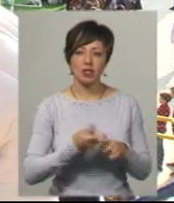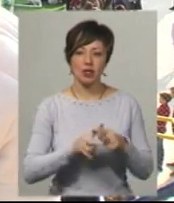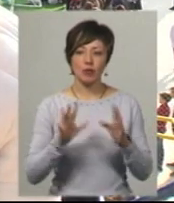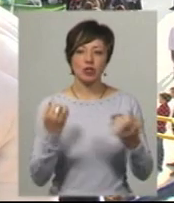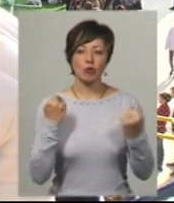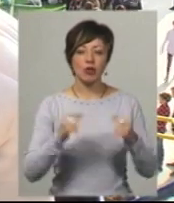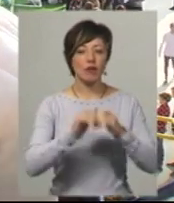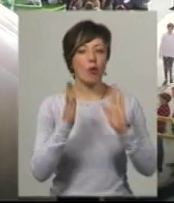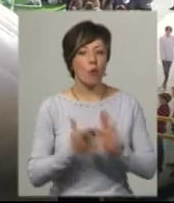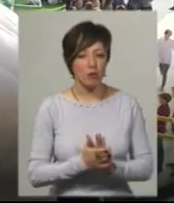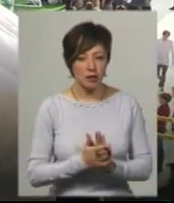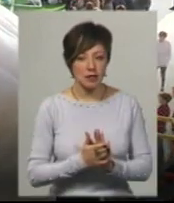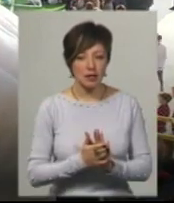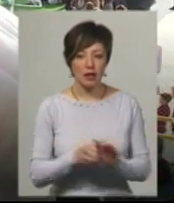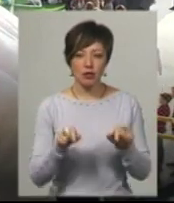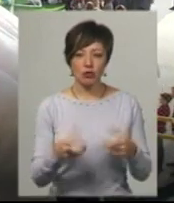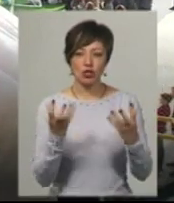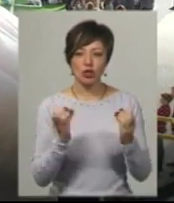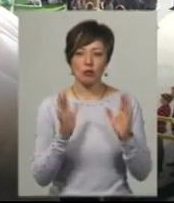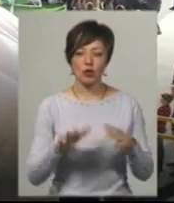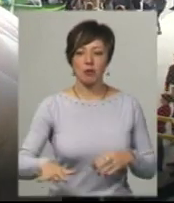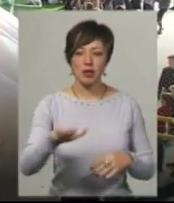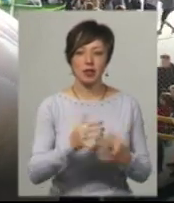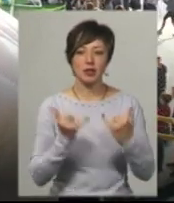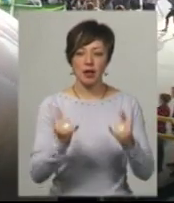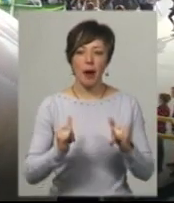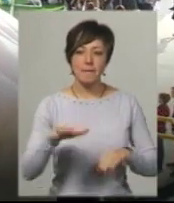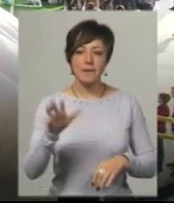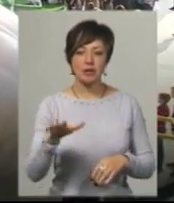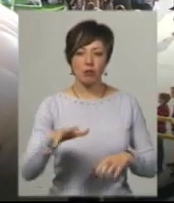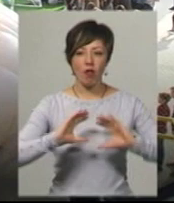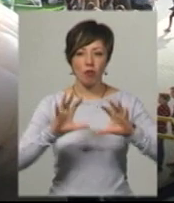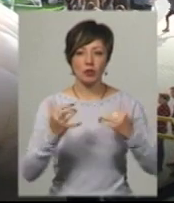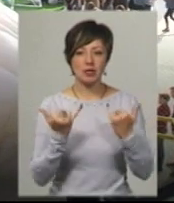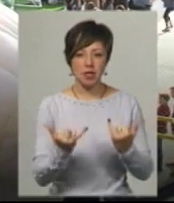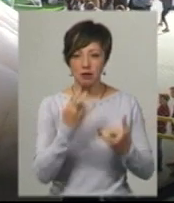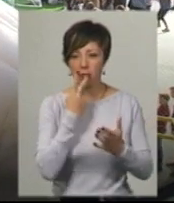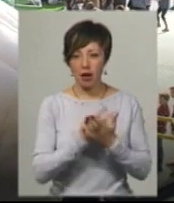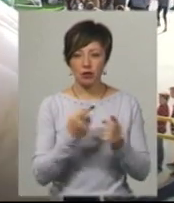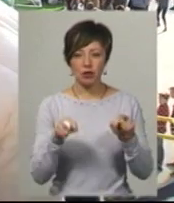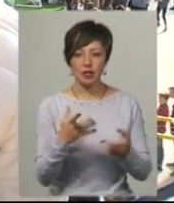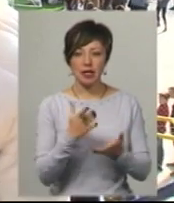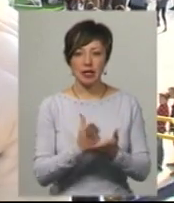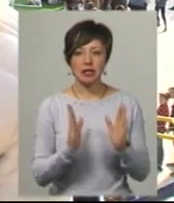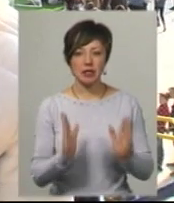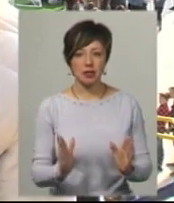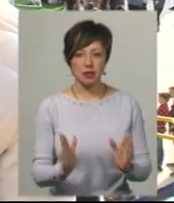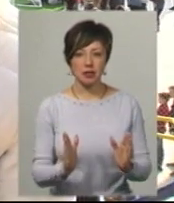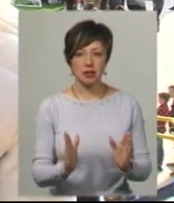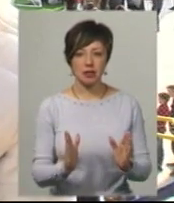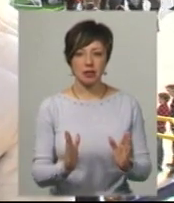спортивний комплекс, тут ще буде майданчик для баскетболу та волейболу, зараз ми бачимо, є тільки